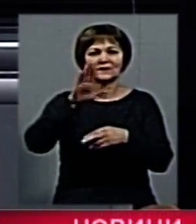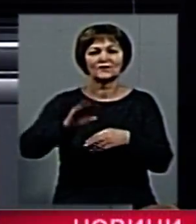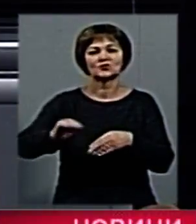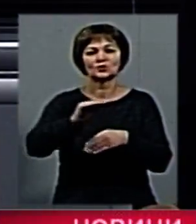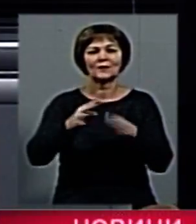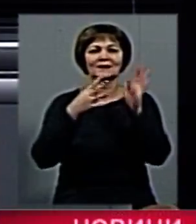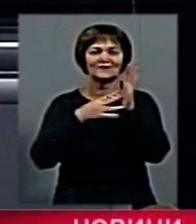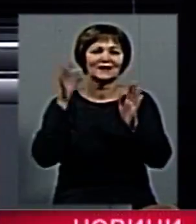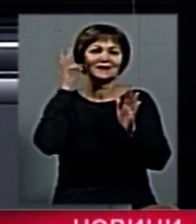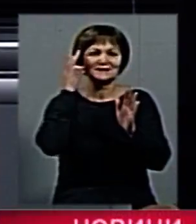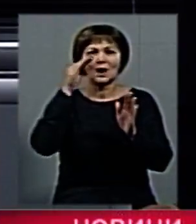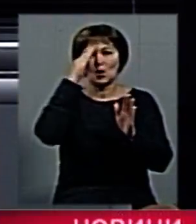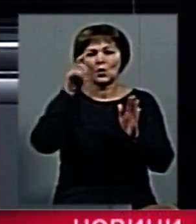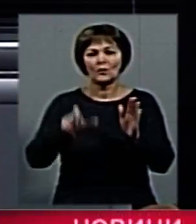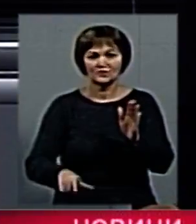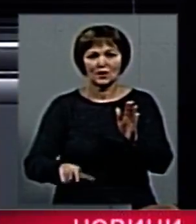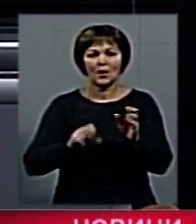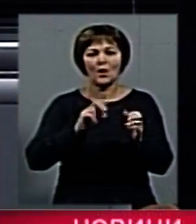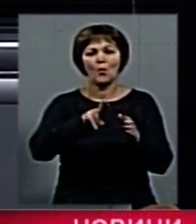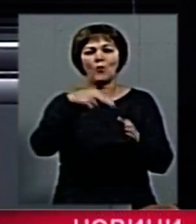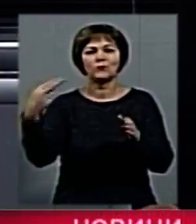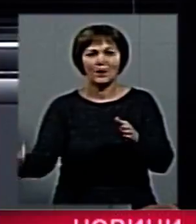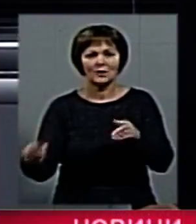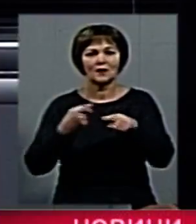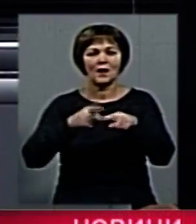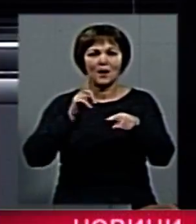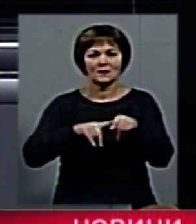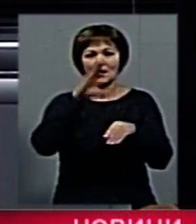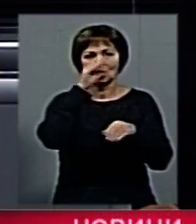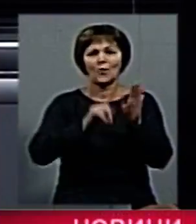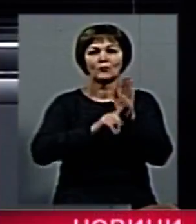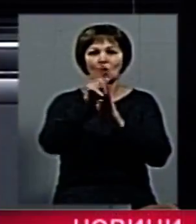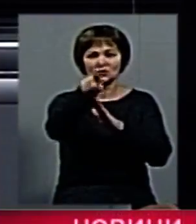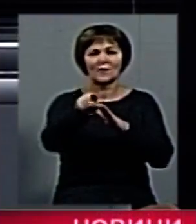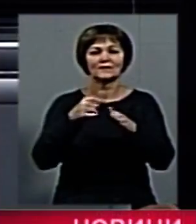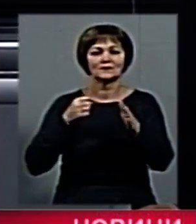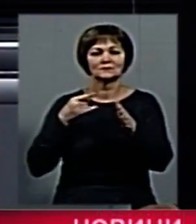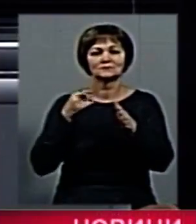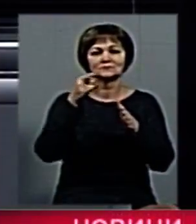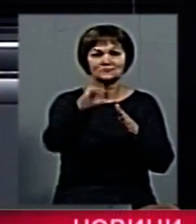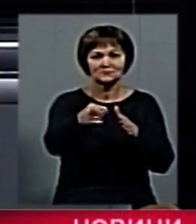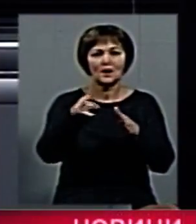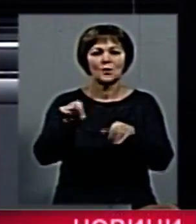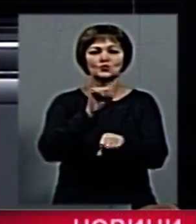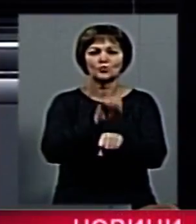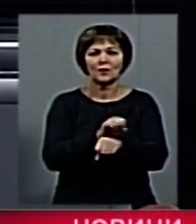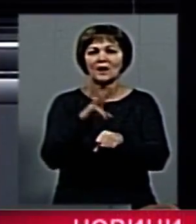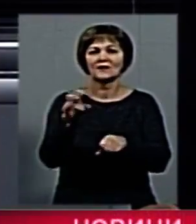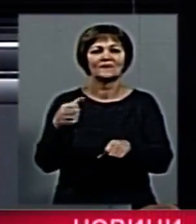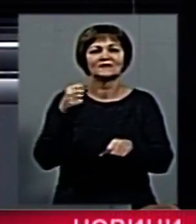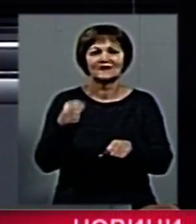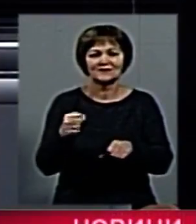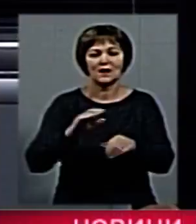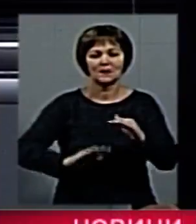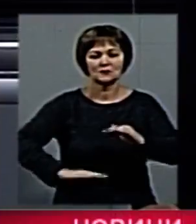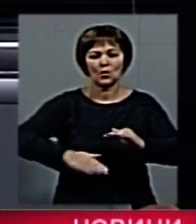Житомирі 9-річний хлопчик випав з маршрутного таксі. Коли водій розпочав рух від зупинки, дитина не втрималася